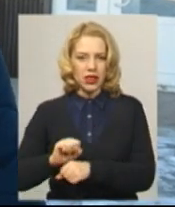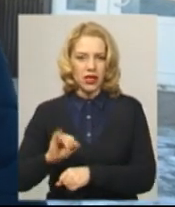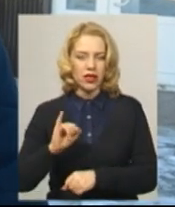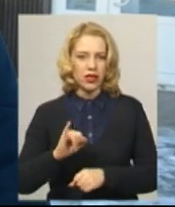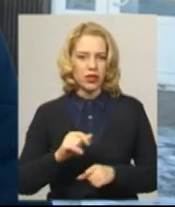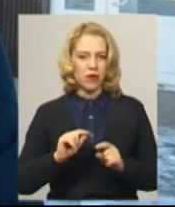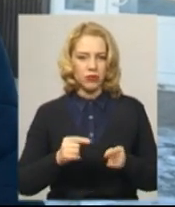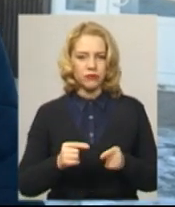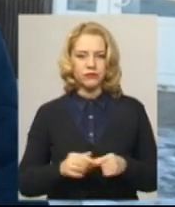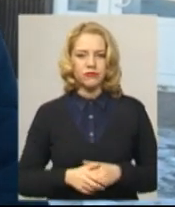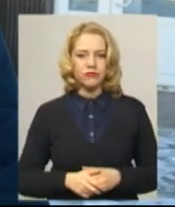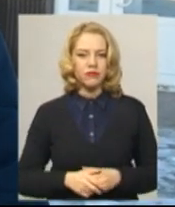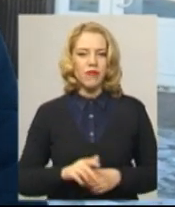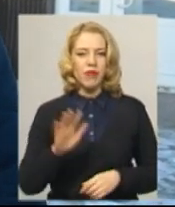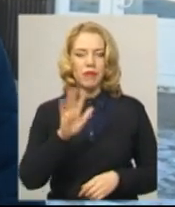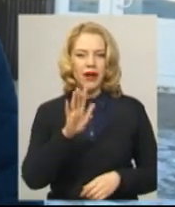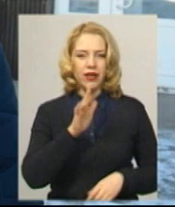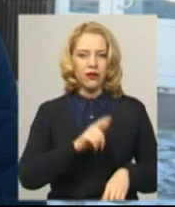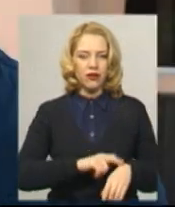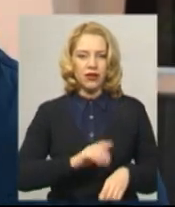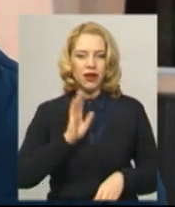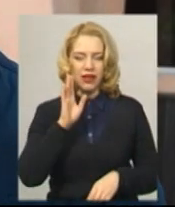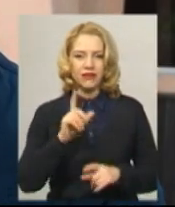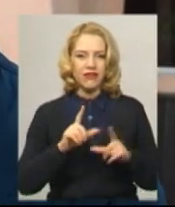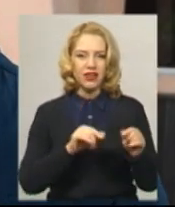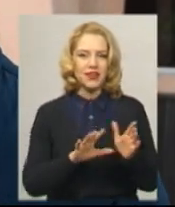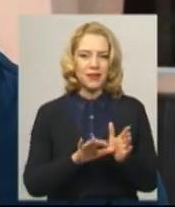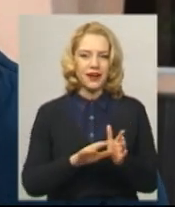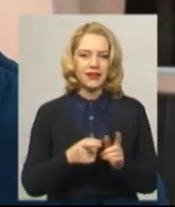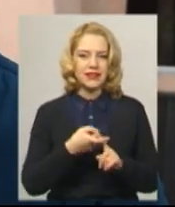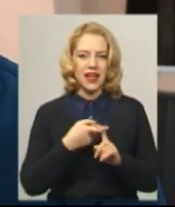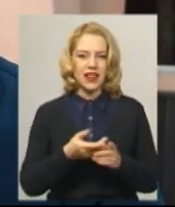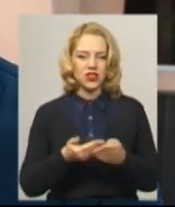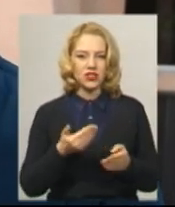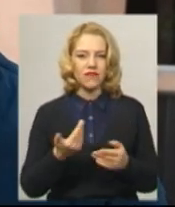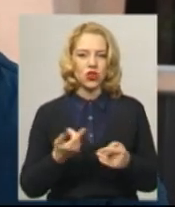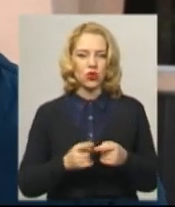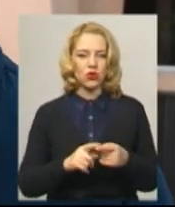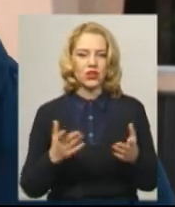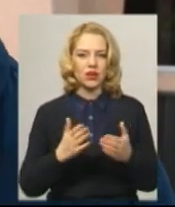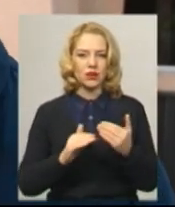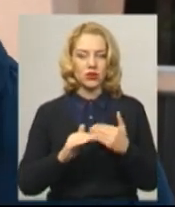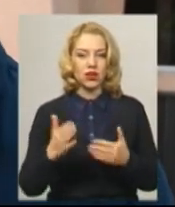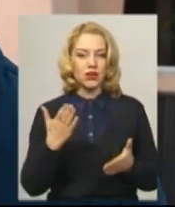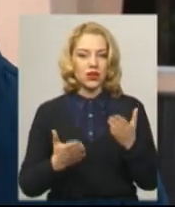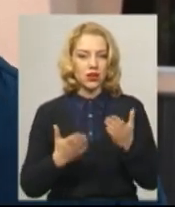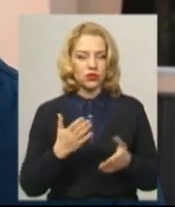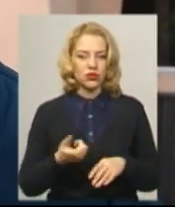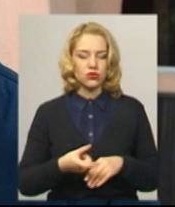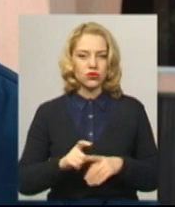І тому о п'ятій годині вже виїхали бригади. В залежності від того, який покрив, якщо дуже багато